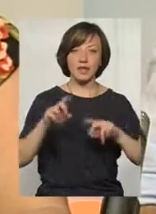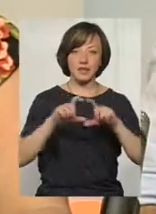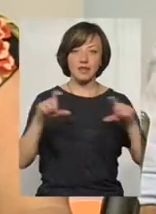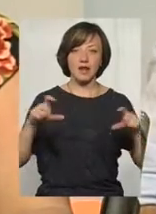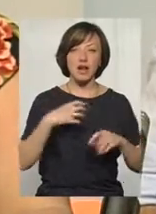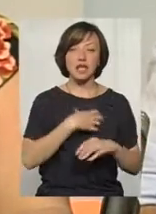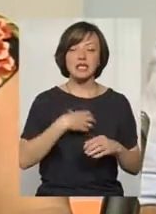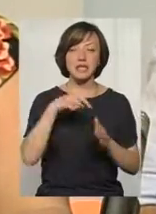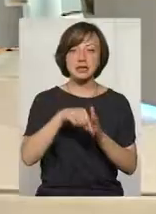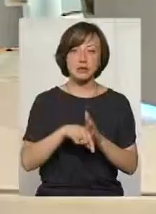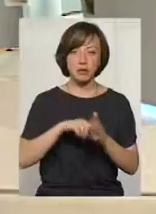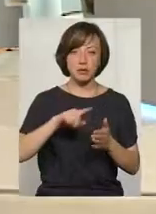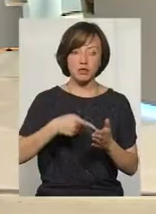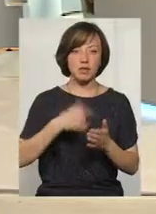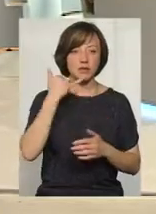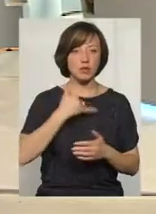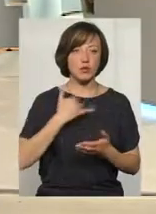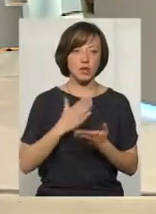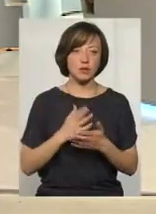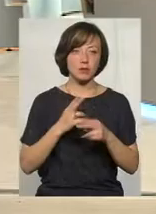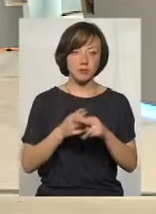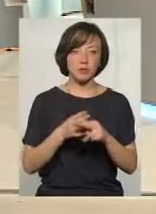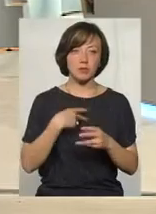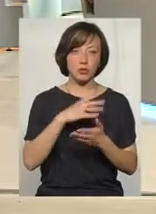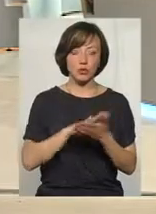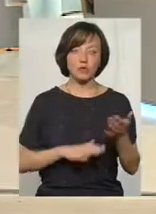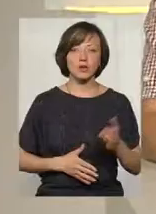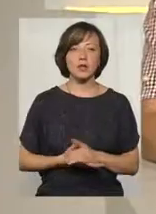Артем, я перепрошую вас, перебив, у нас ще один дзвіночок, і тоді ми продовжимо.